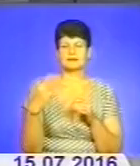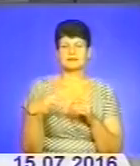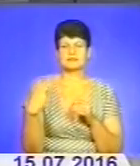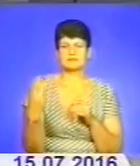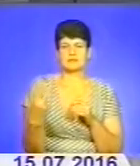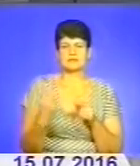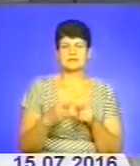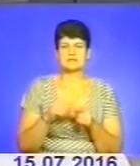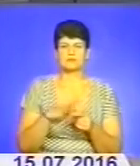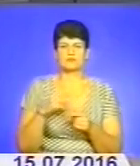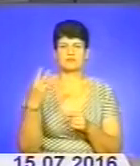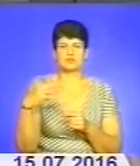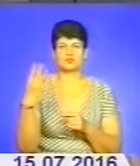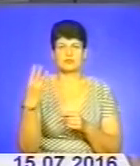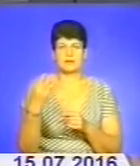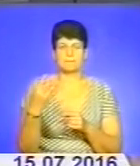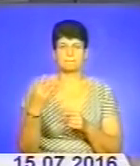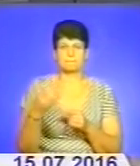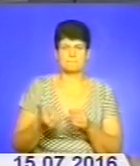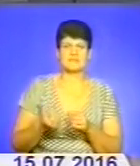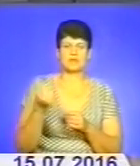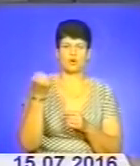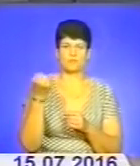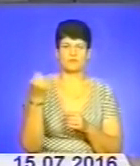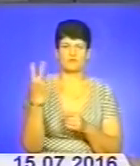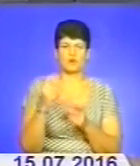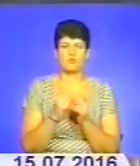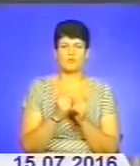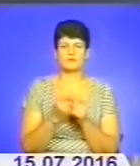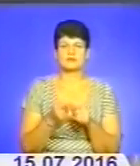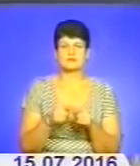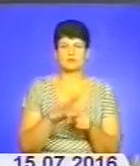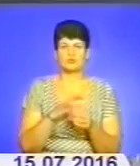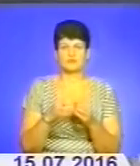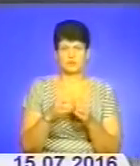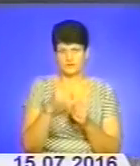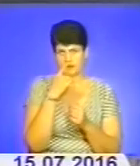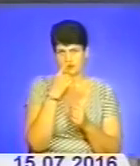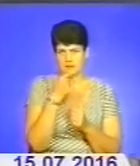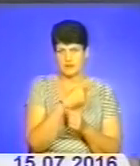був 34 підйоми, а в двоборстві, це якраз були в Херсоні недавно,